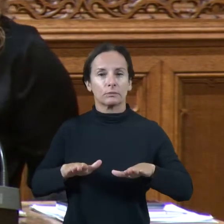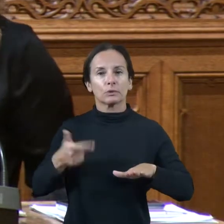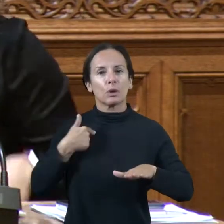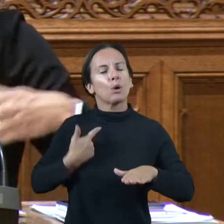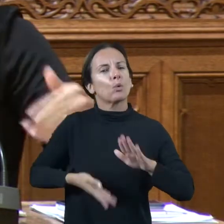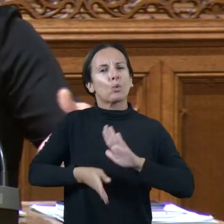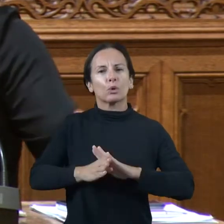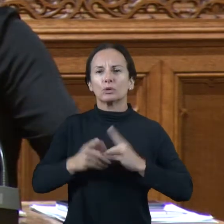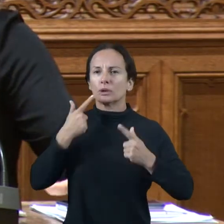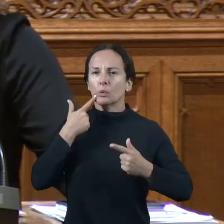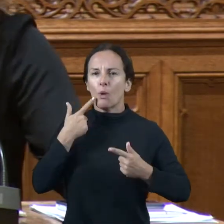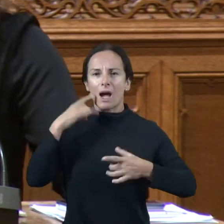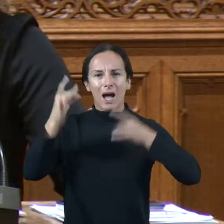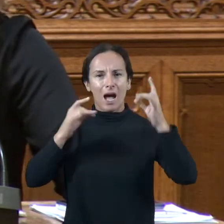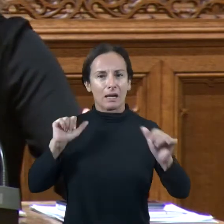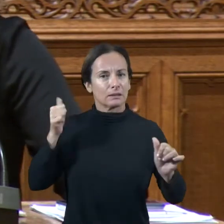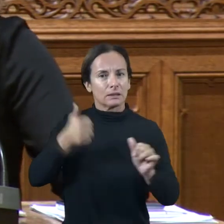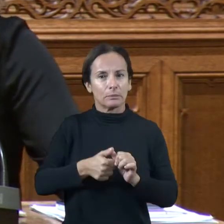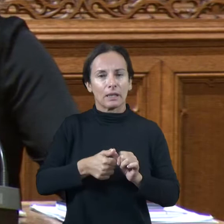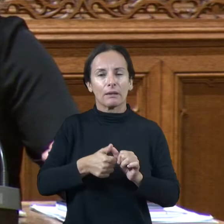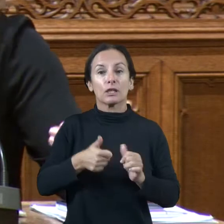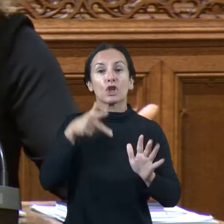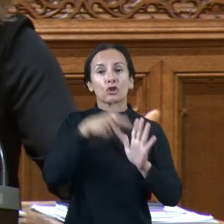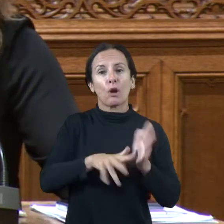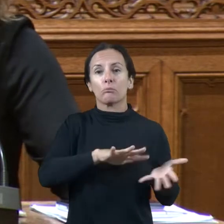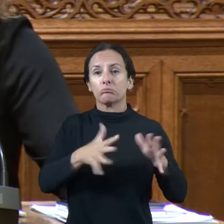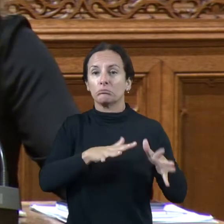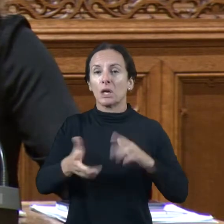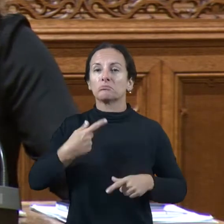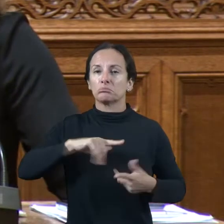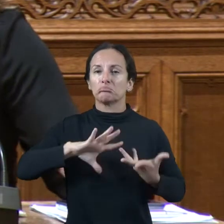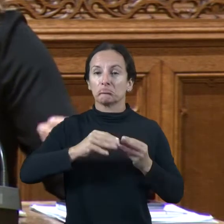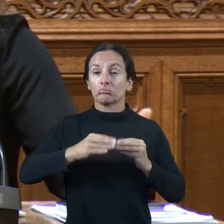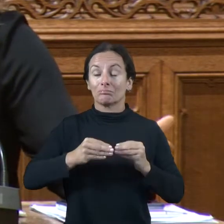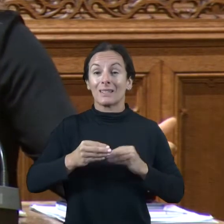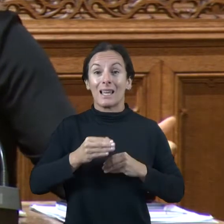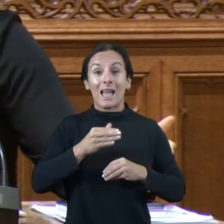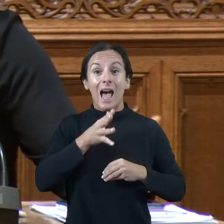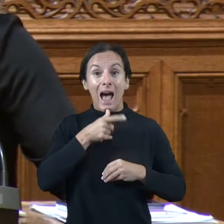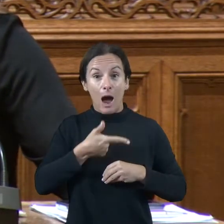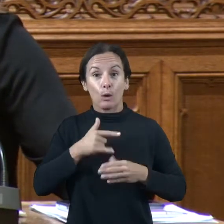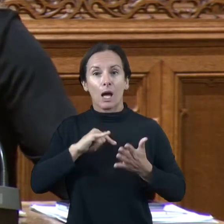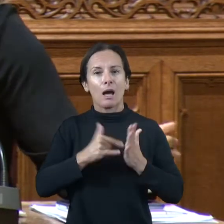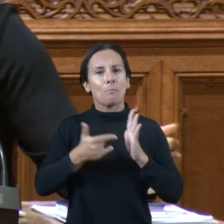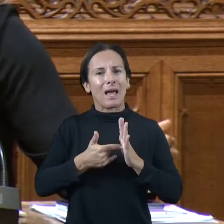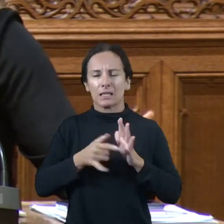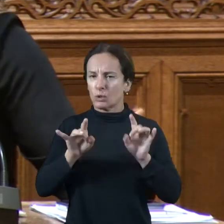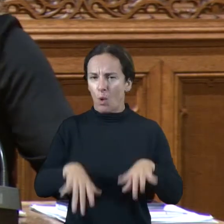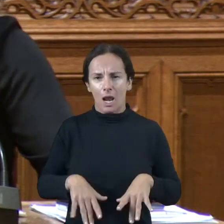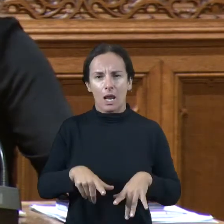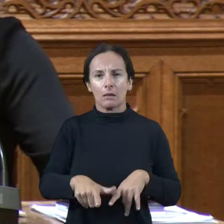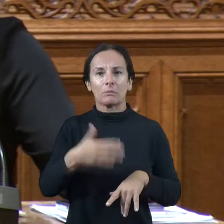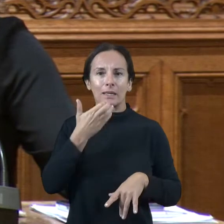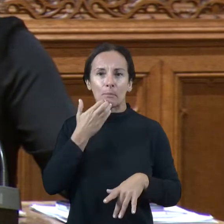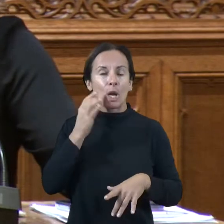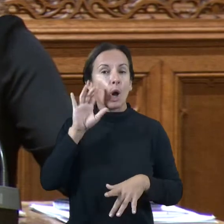i aquest pla el que pretén també és això, anar modificant i anar adaptant-nos cada 15 dies sempre que